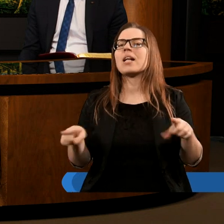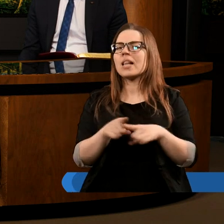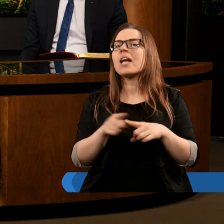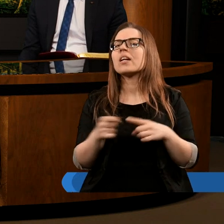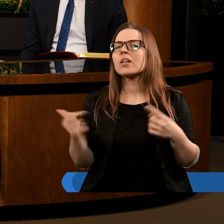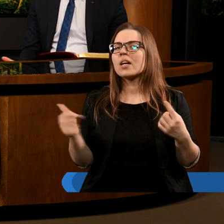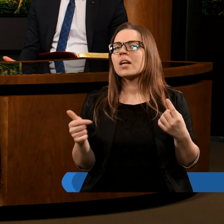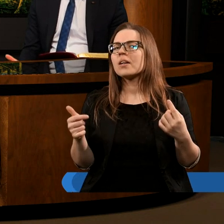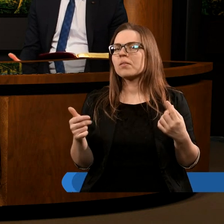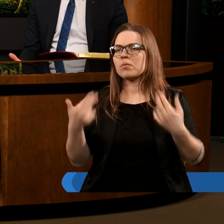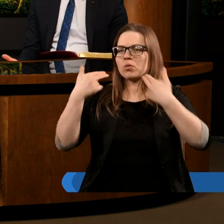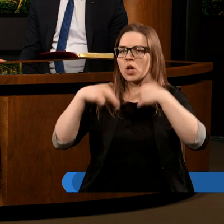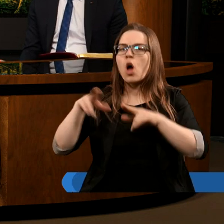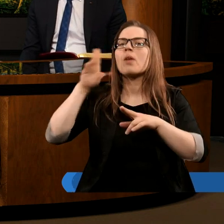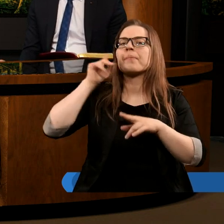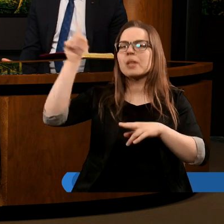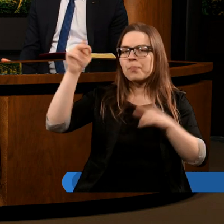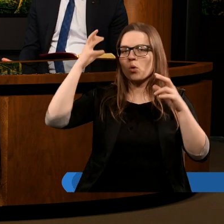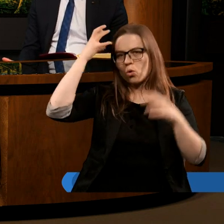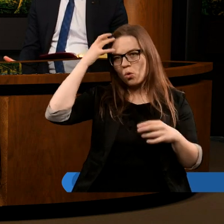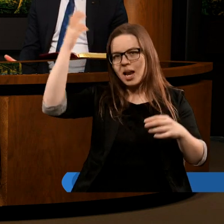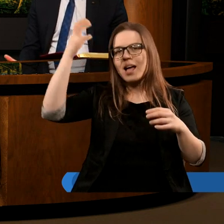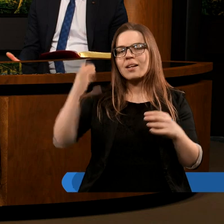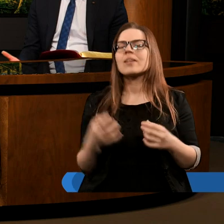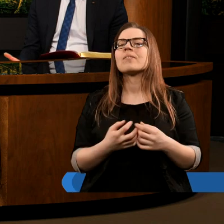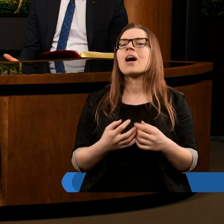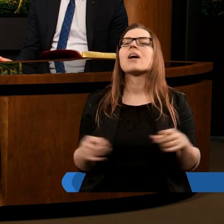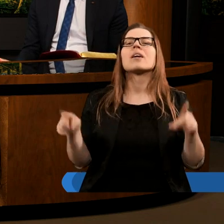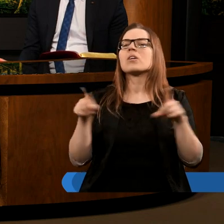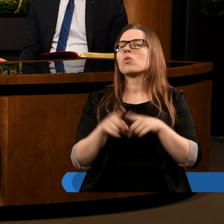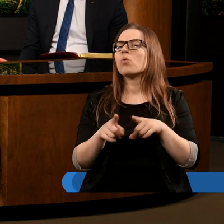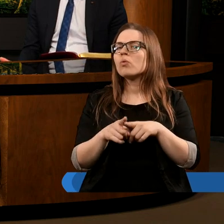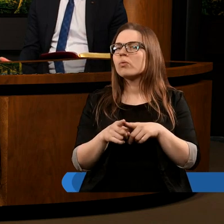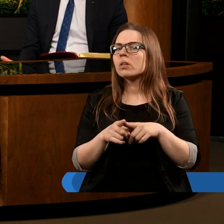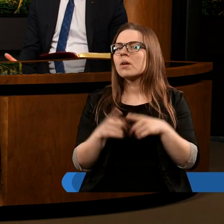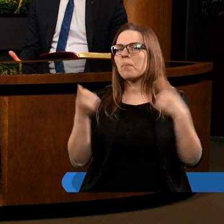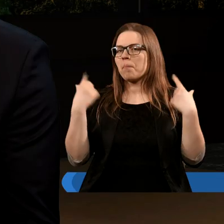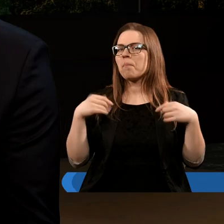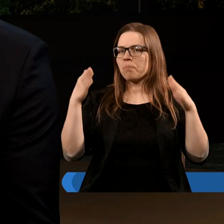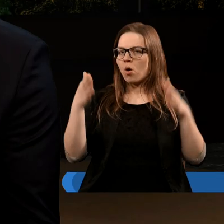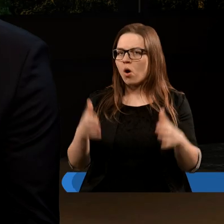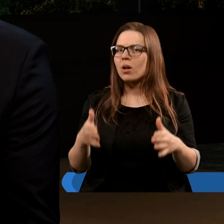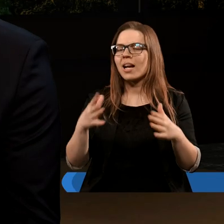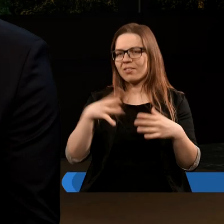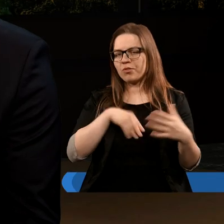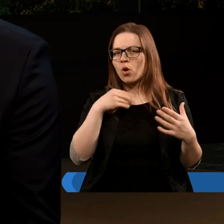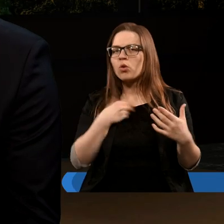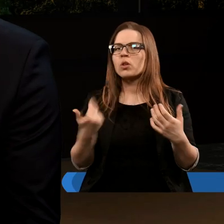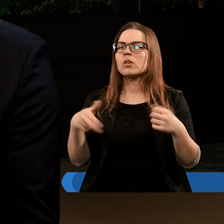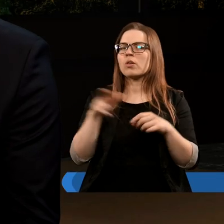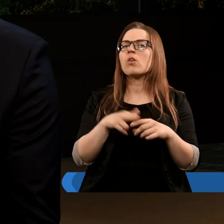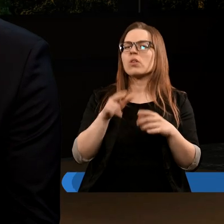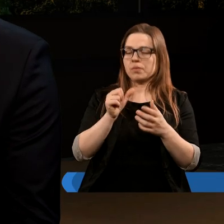się oddanie Mu królestwa. Również wszystkie postacie gdzieś tam są tymi, które